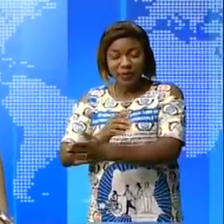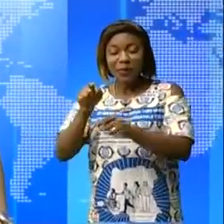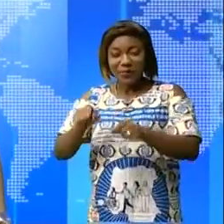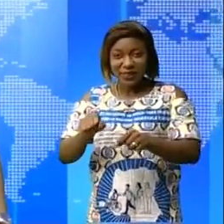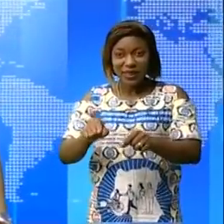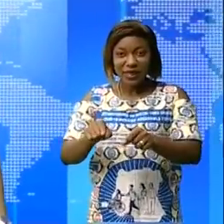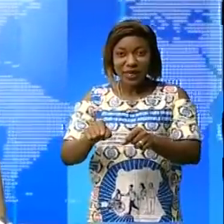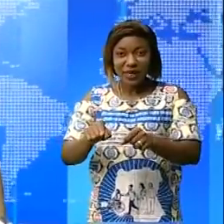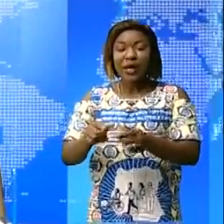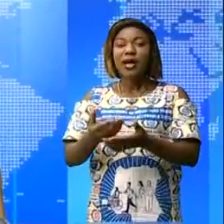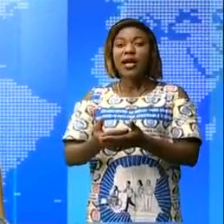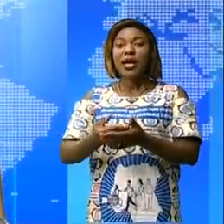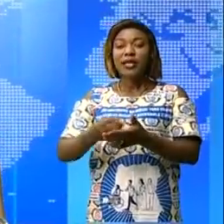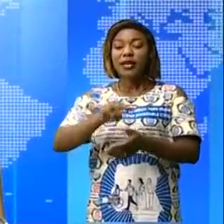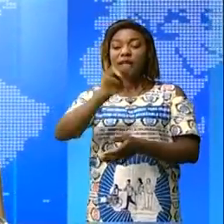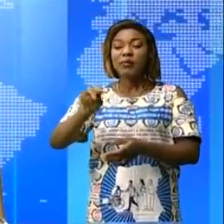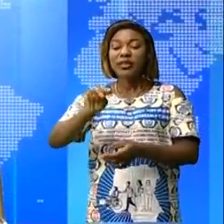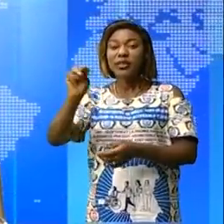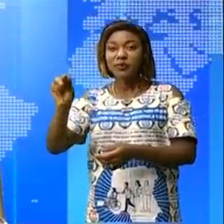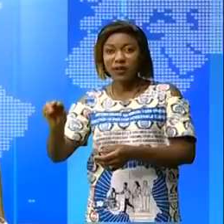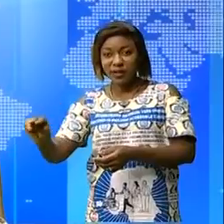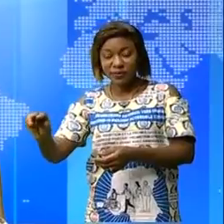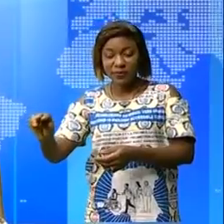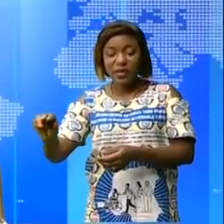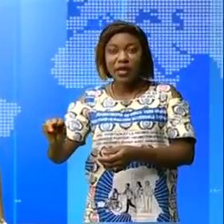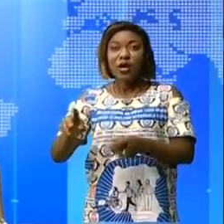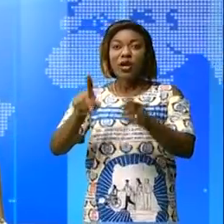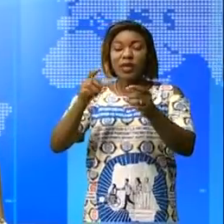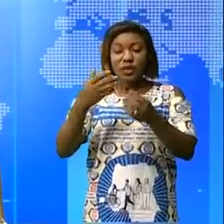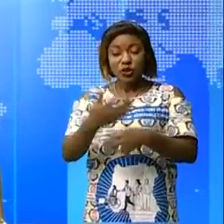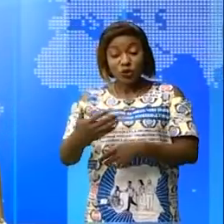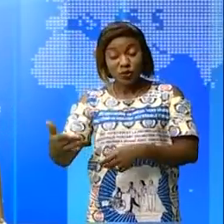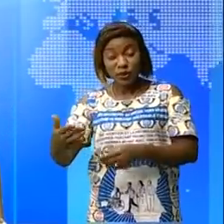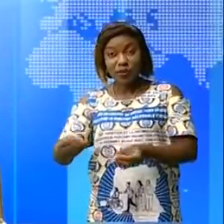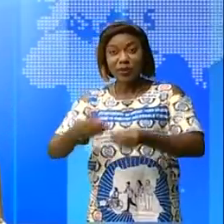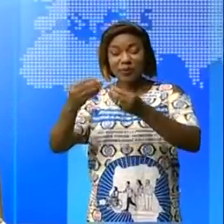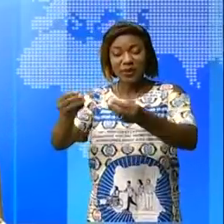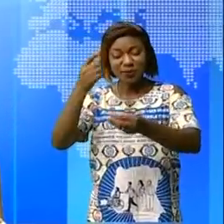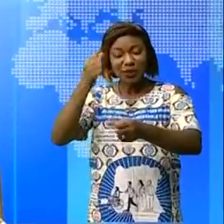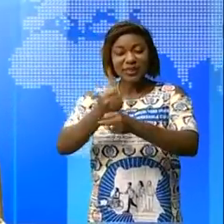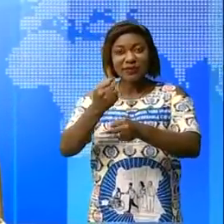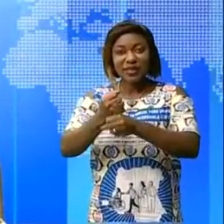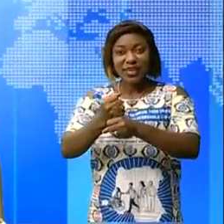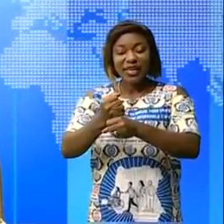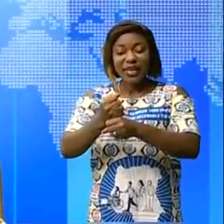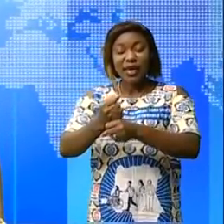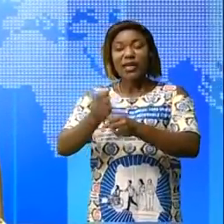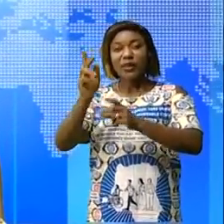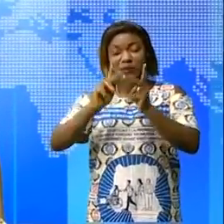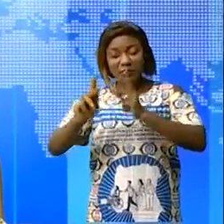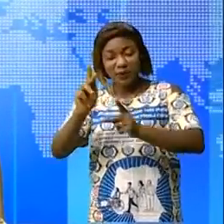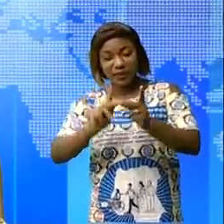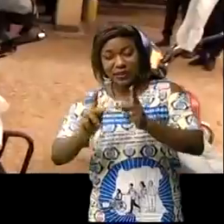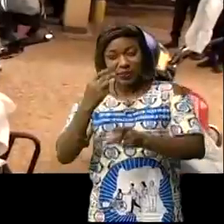Maniema, la remise des engins roulants aux cadres et agents de l'administration publique pour leur mobilité.